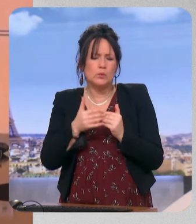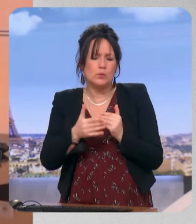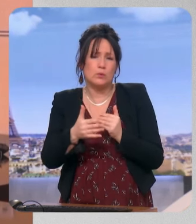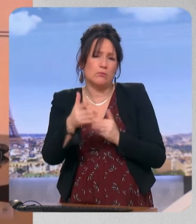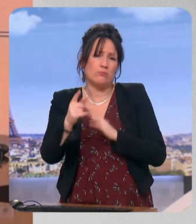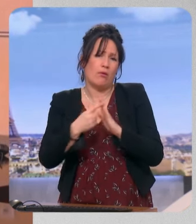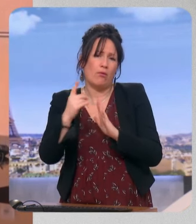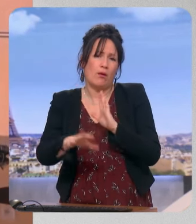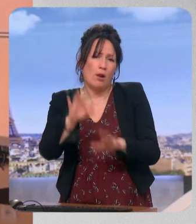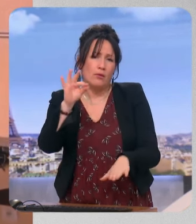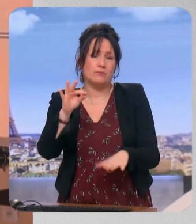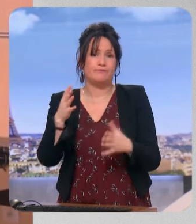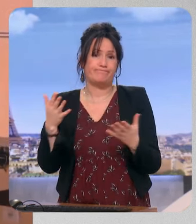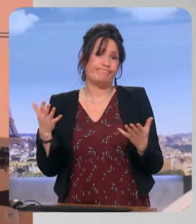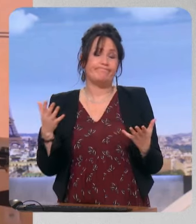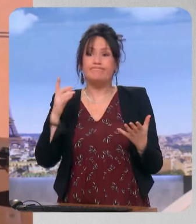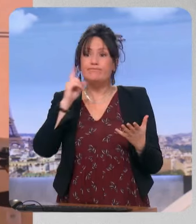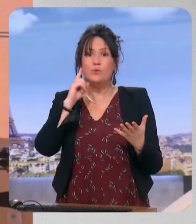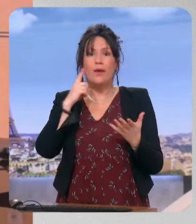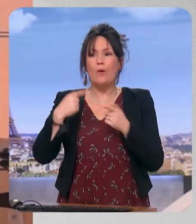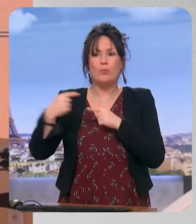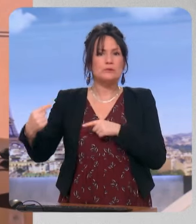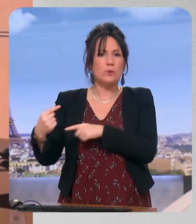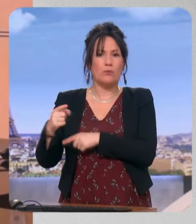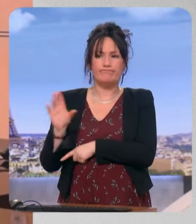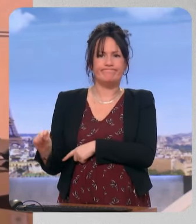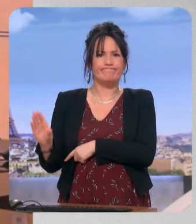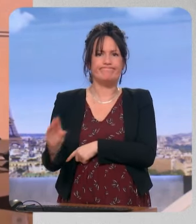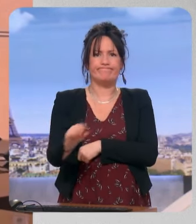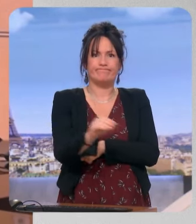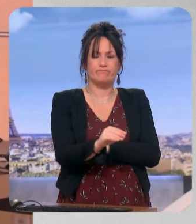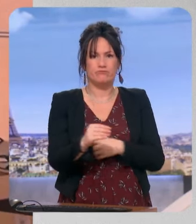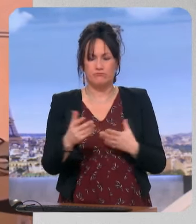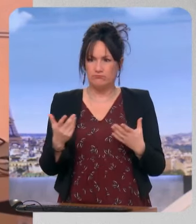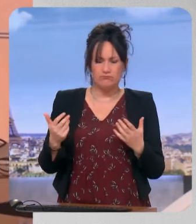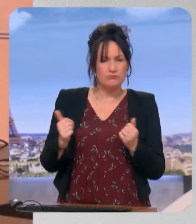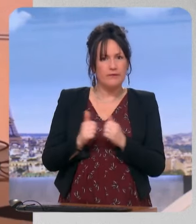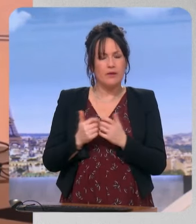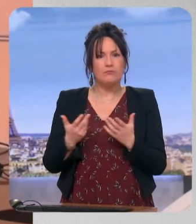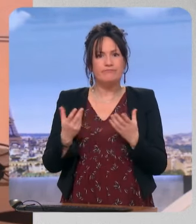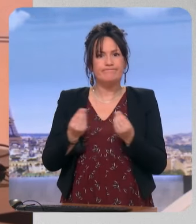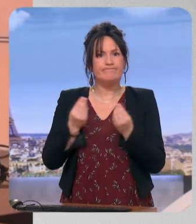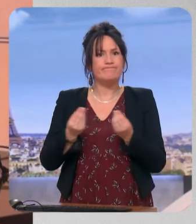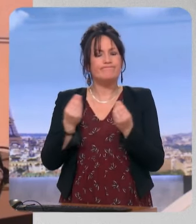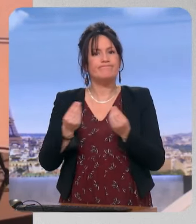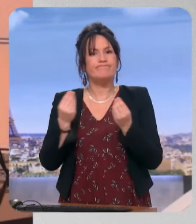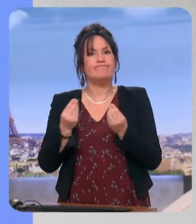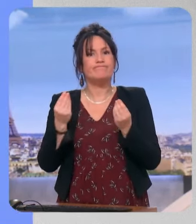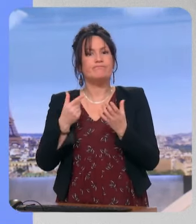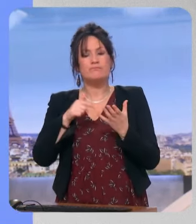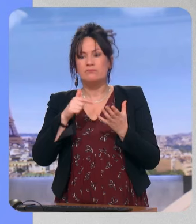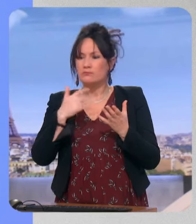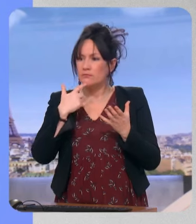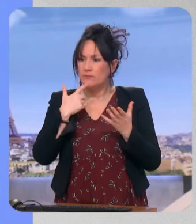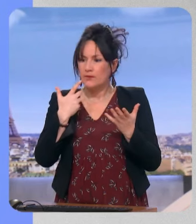j'ai décrites, c'est-à-dire avec des opposants qui sont muselés, et avec un scrutin dans lequel la